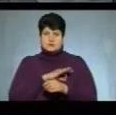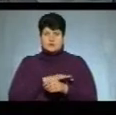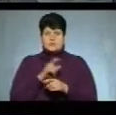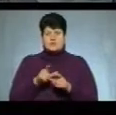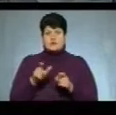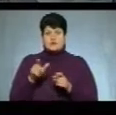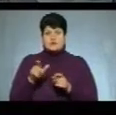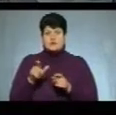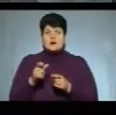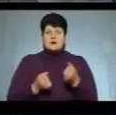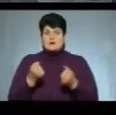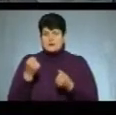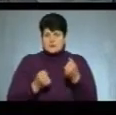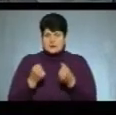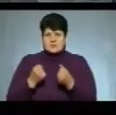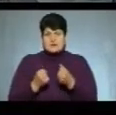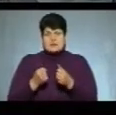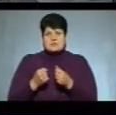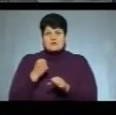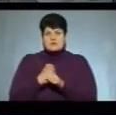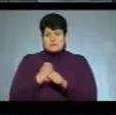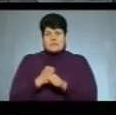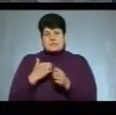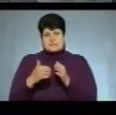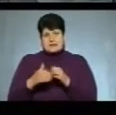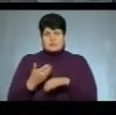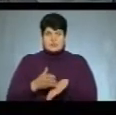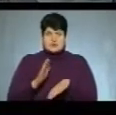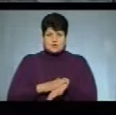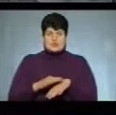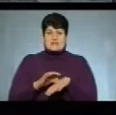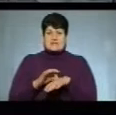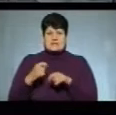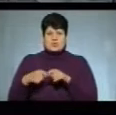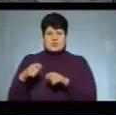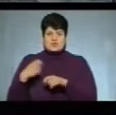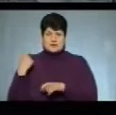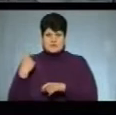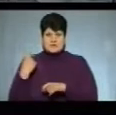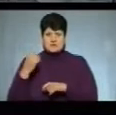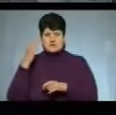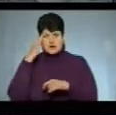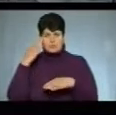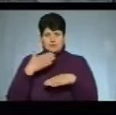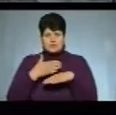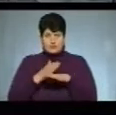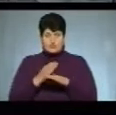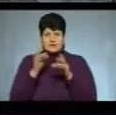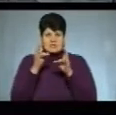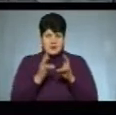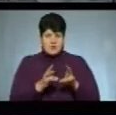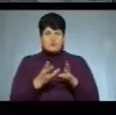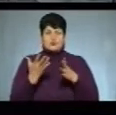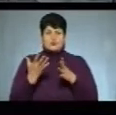що спричинило потерпілму середньої тяжкості тілесне ушкодження. Зазначив поліцейського його з черепно-мозковою травмою з трусом головного